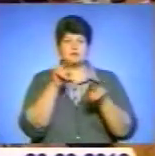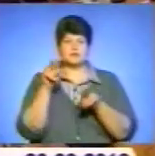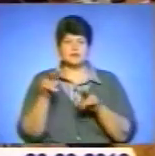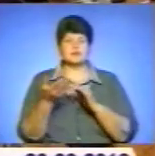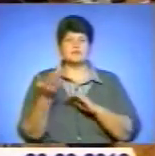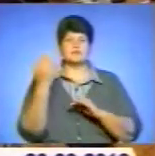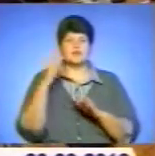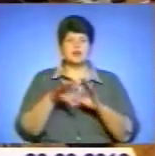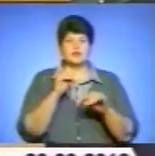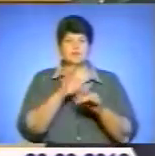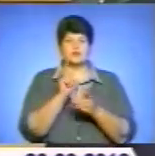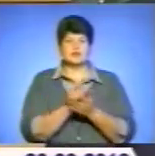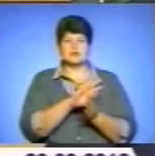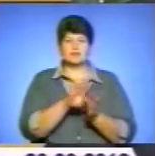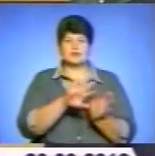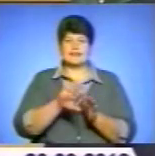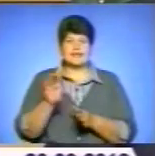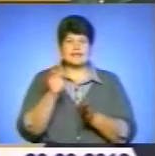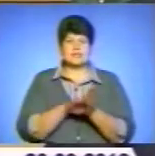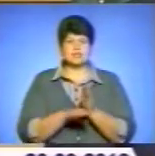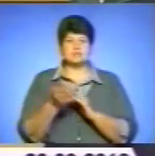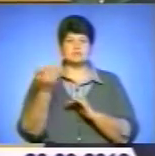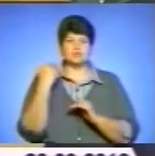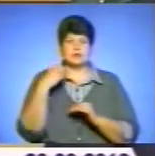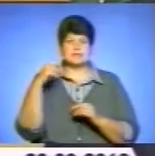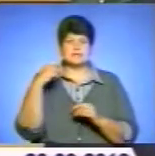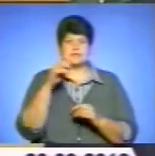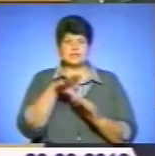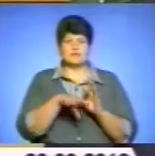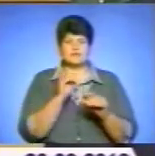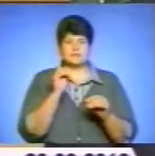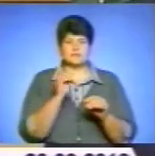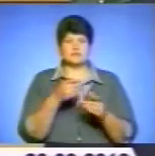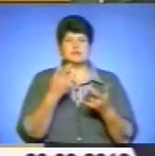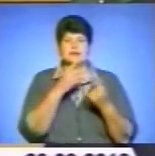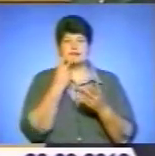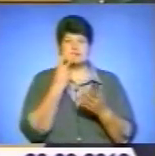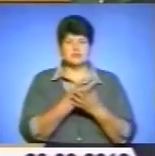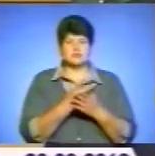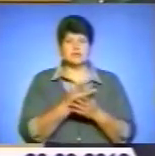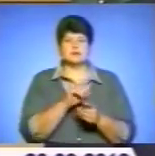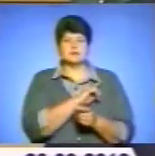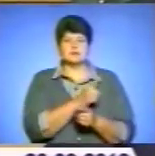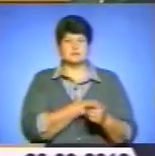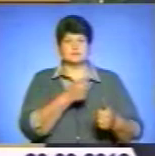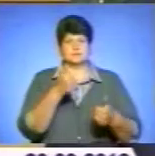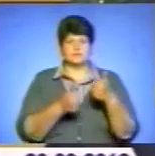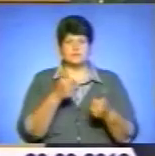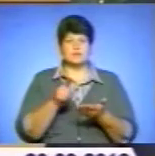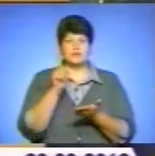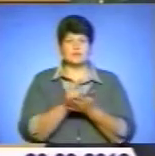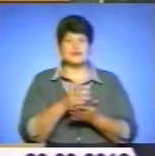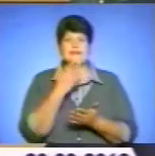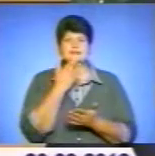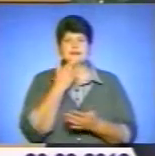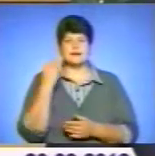минулі президентські. На першому місці, незважаючи на жорстку політичну конкуренцію, мають бути національні